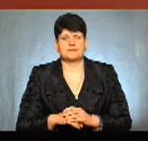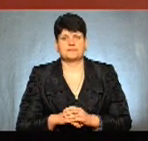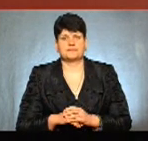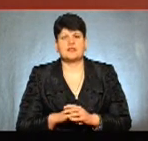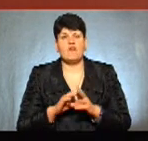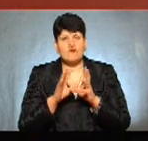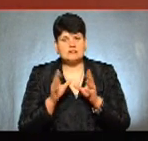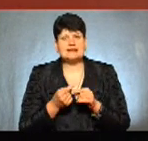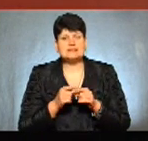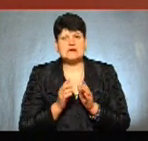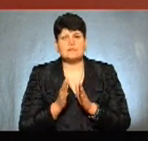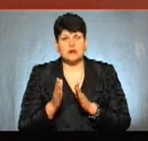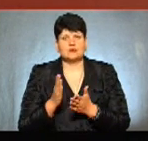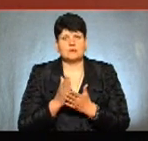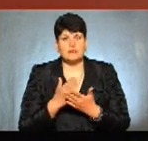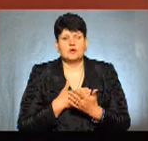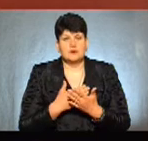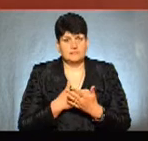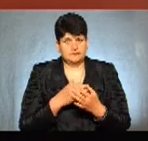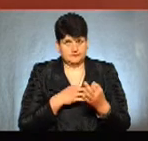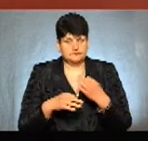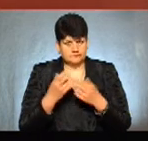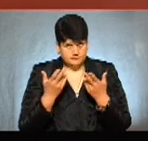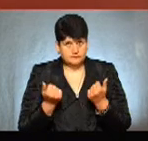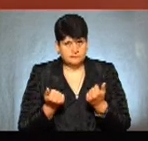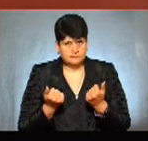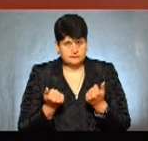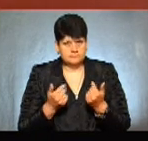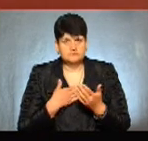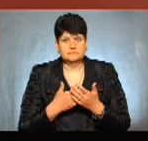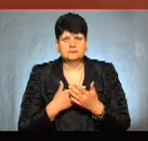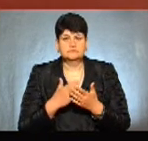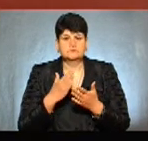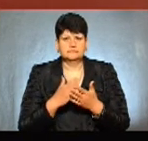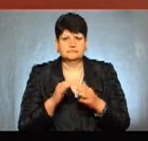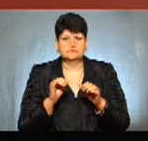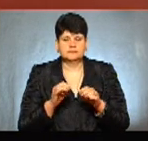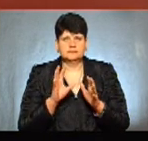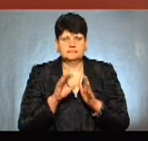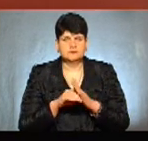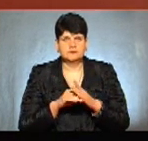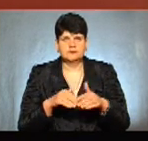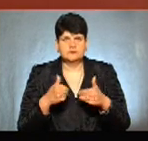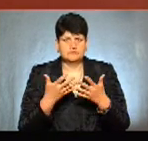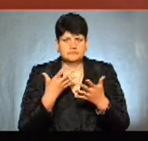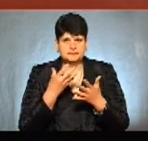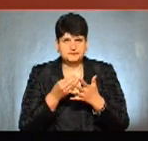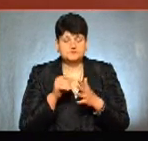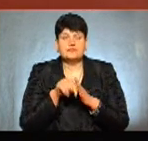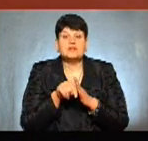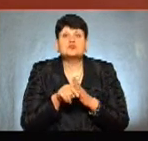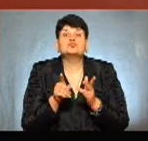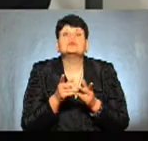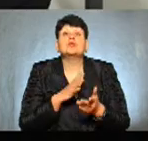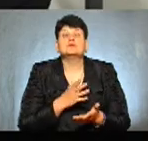Взагалі цей порядок пройшов громадське обговорення, так? Так. Тобто громадськість мала можливість внести свої пропозиції. В чому суть було, чого люди